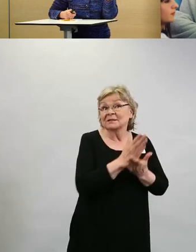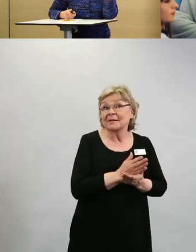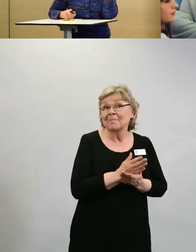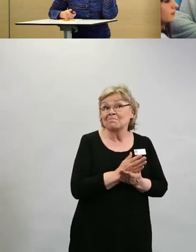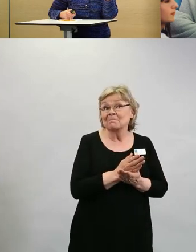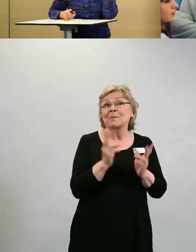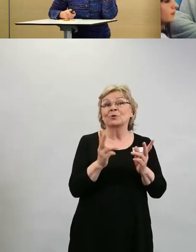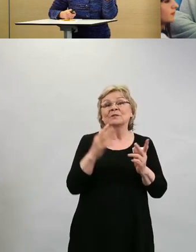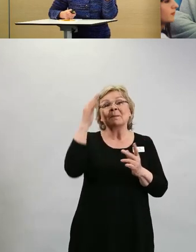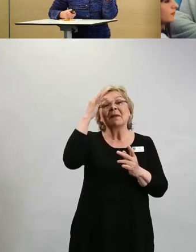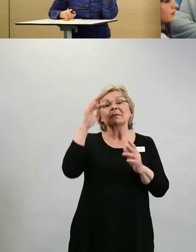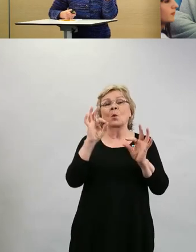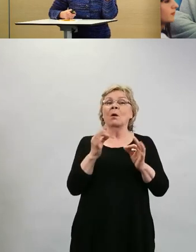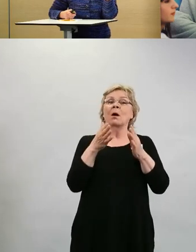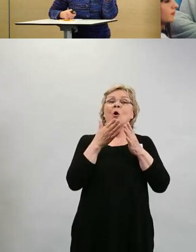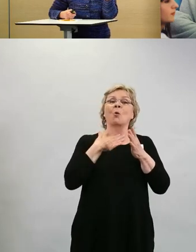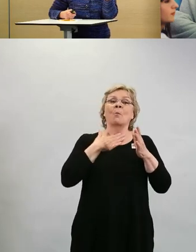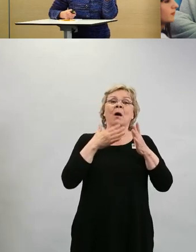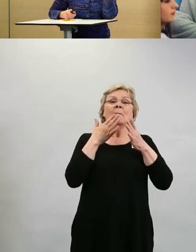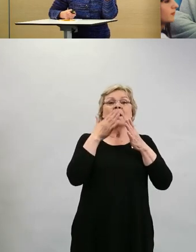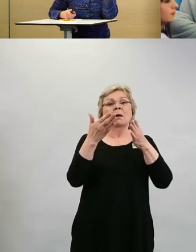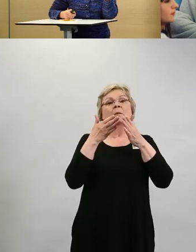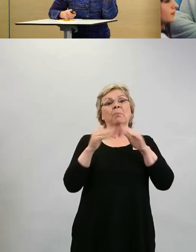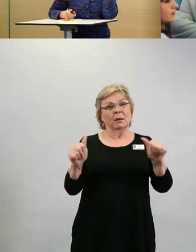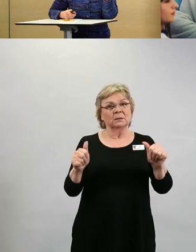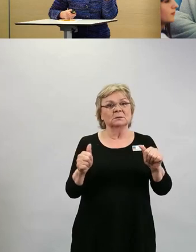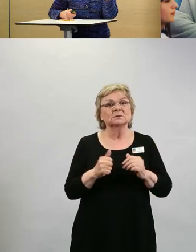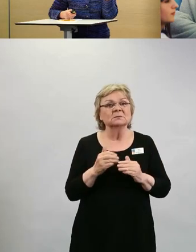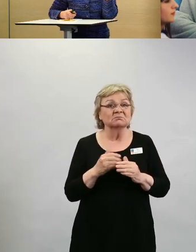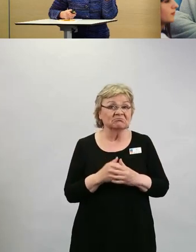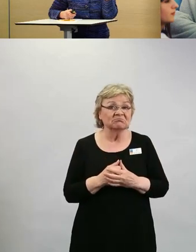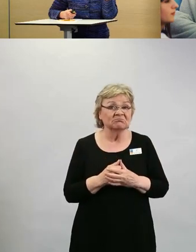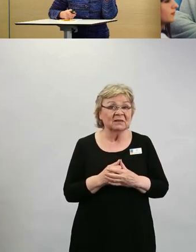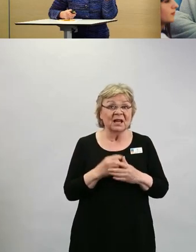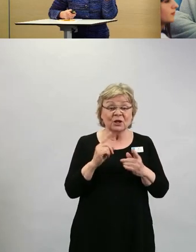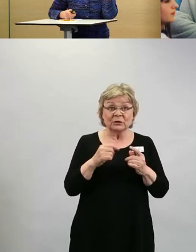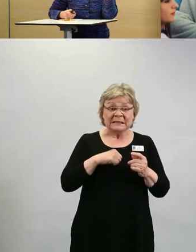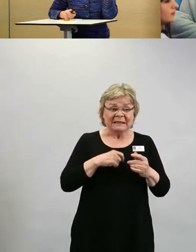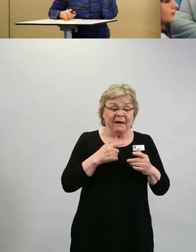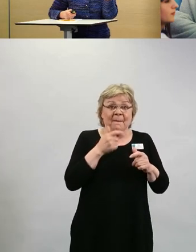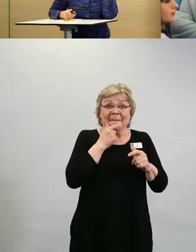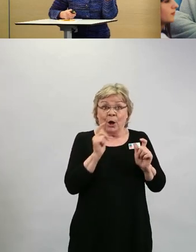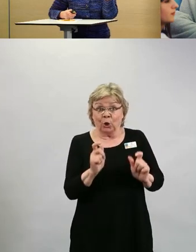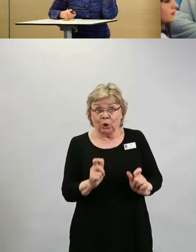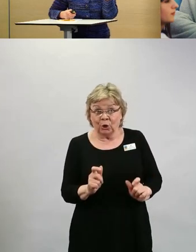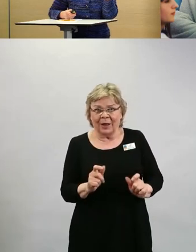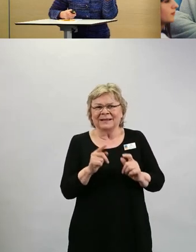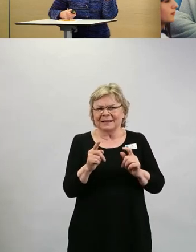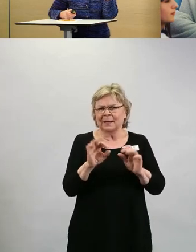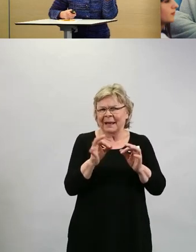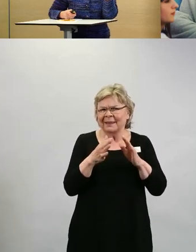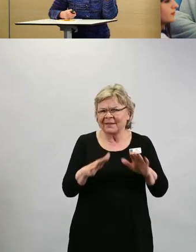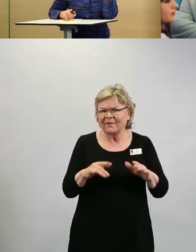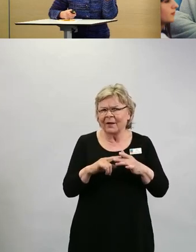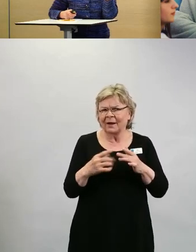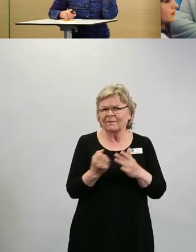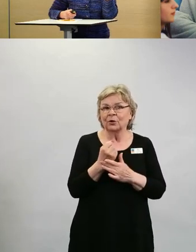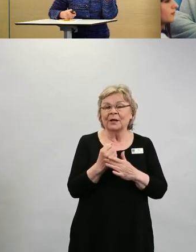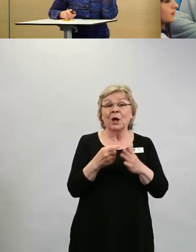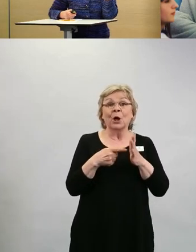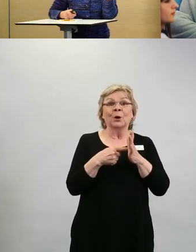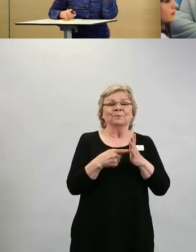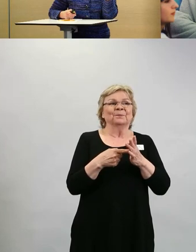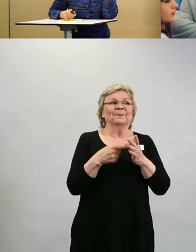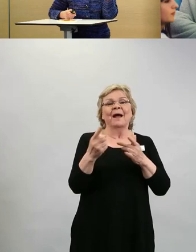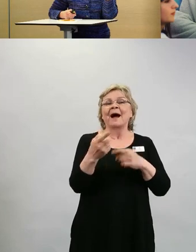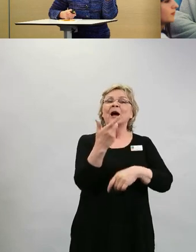tapa, että sen pelon kanssa pystyisi elämään. Itse rokotustoimenpidehän on hyvin nopea, mutta